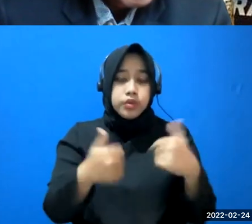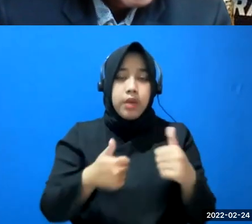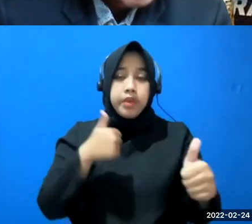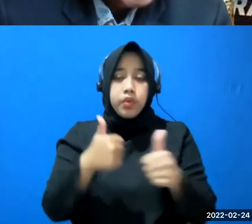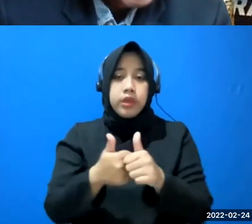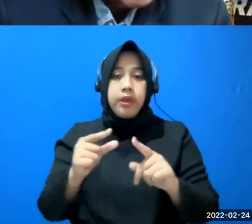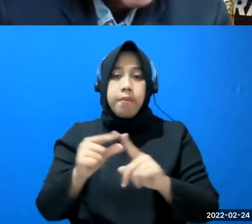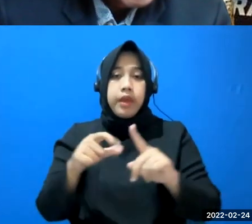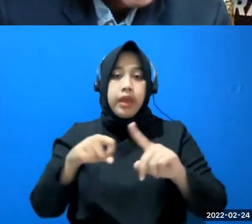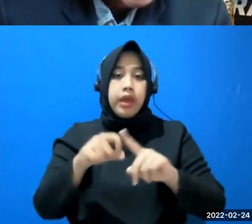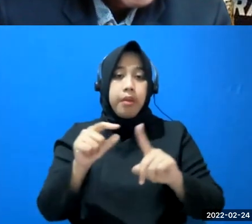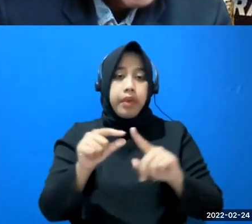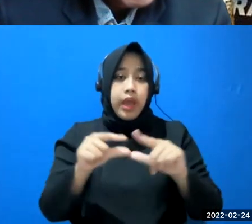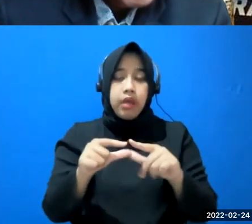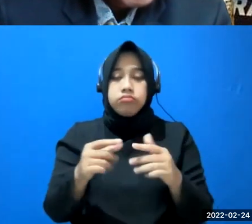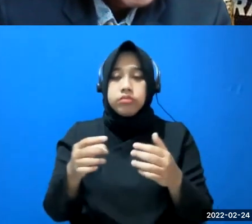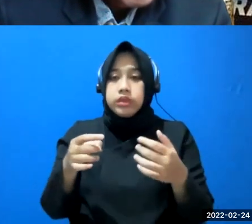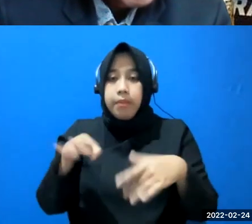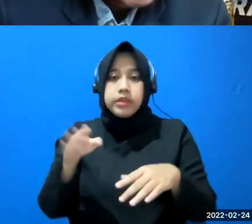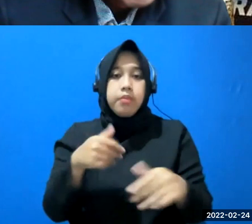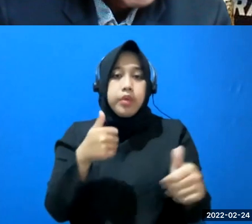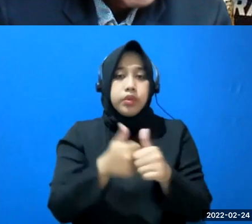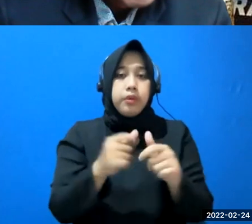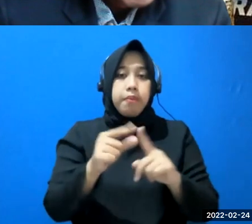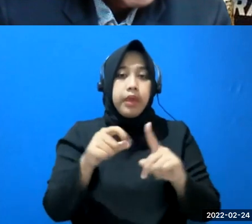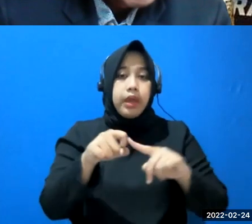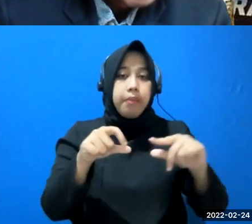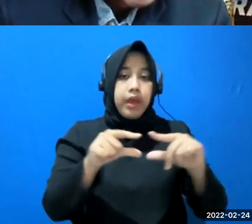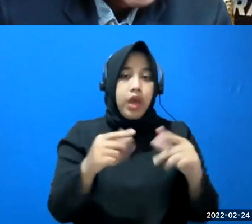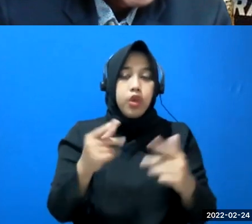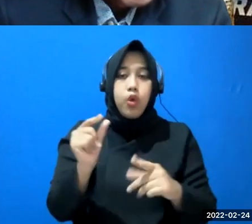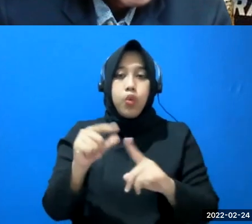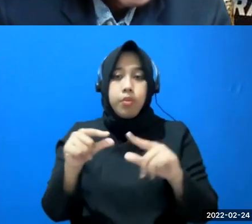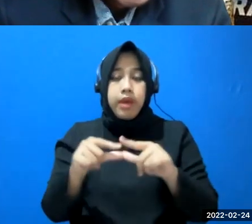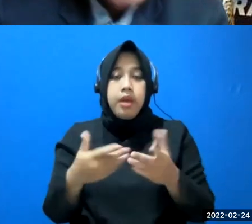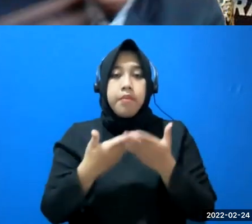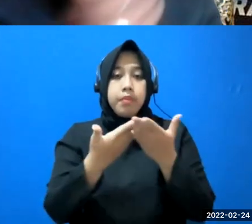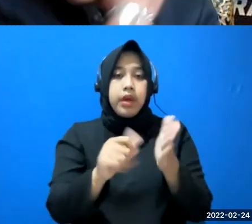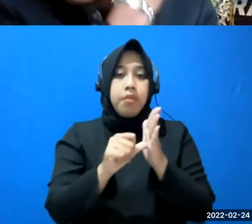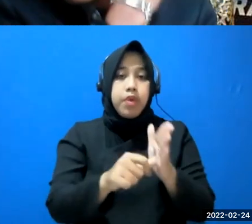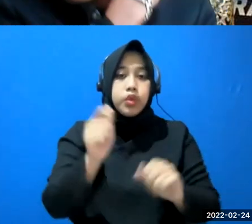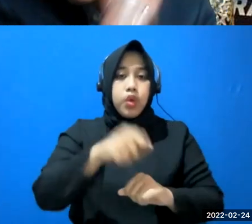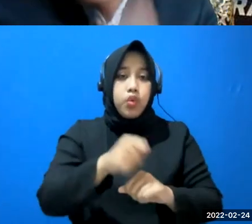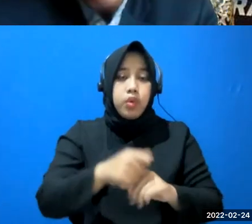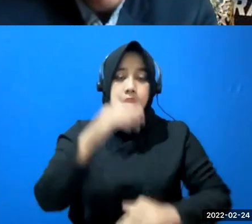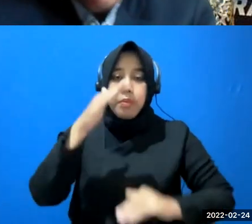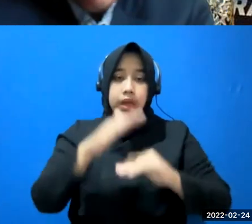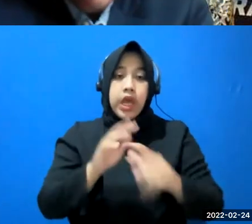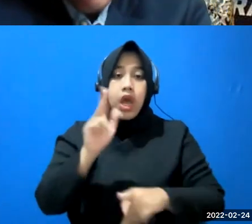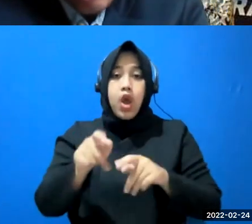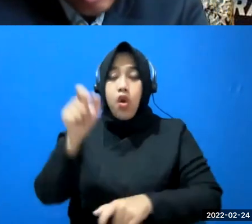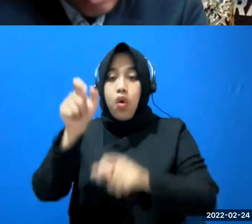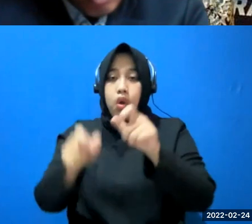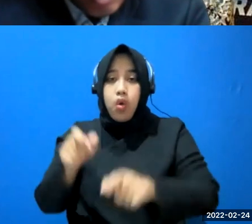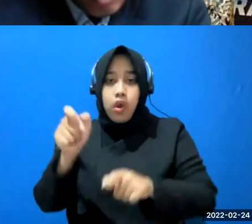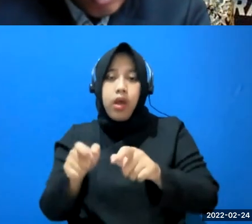terlepas dari mana dia mengikuti PKPA dan juga rupa karena memberikan bantuan hukum akan lebih maksimal jika pemberi bantuan hukumnya juga